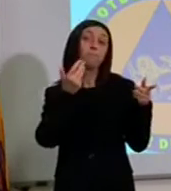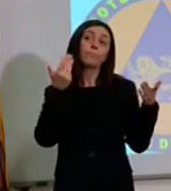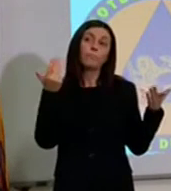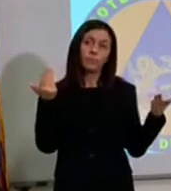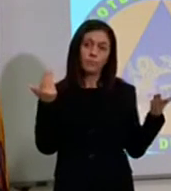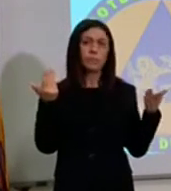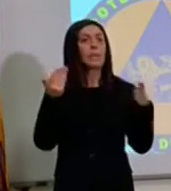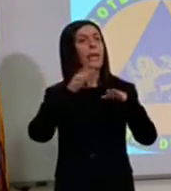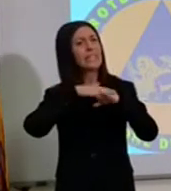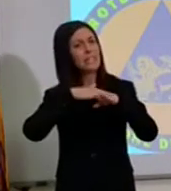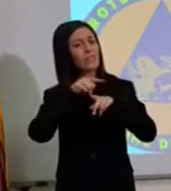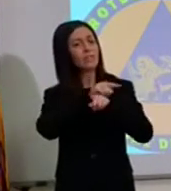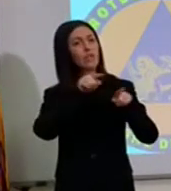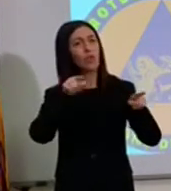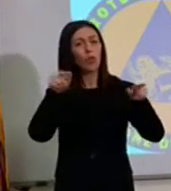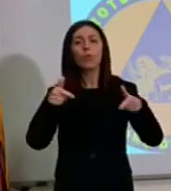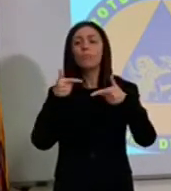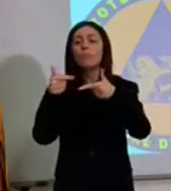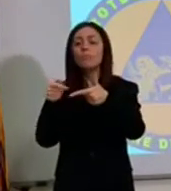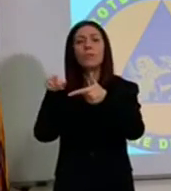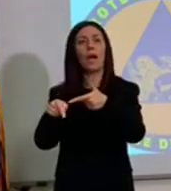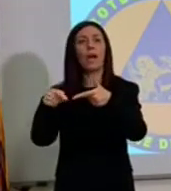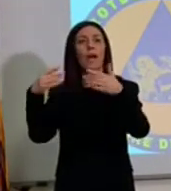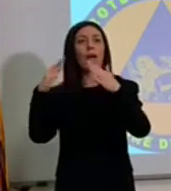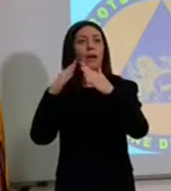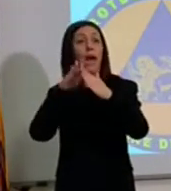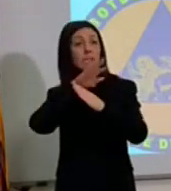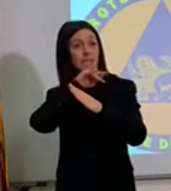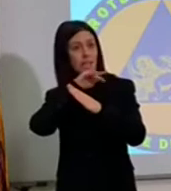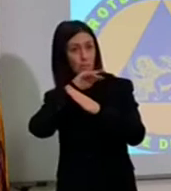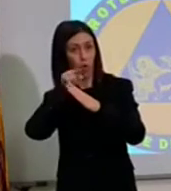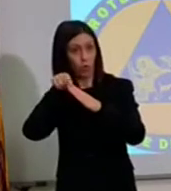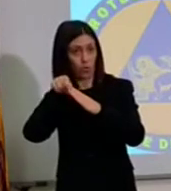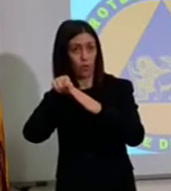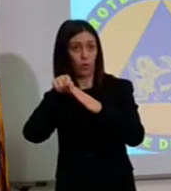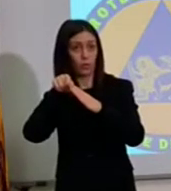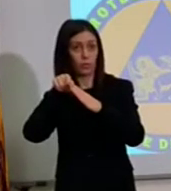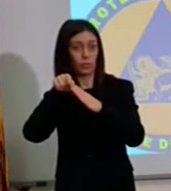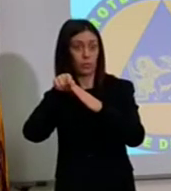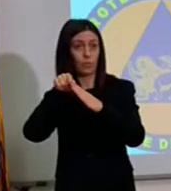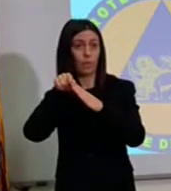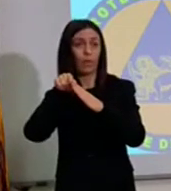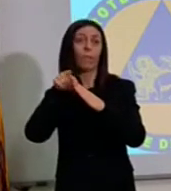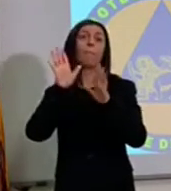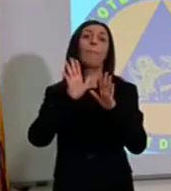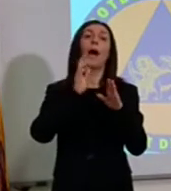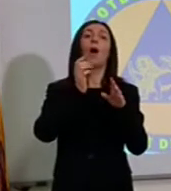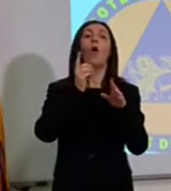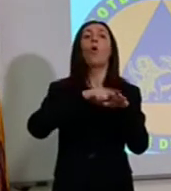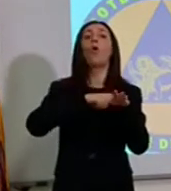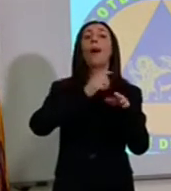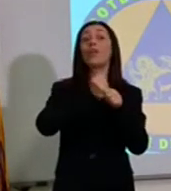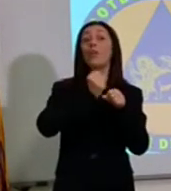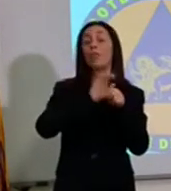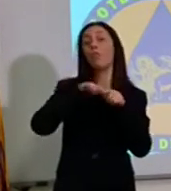poter prestare servizio in queste strutture fuori dall'orario di lavoro e prevede un compenso di 38 euro l'ora.